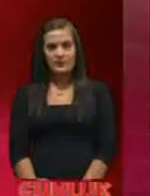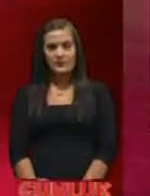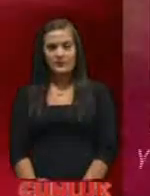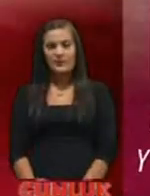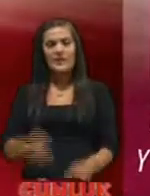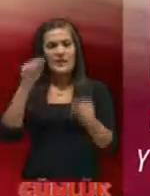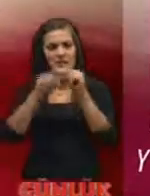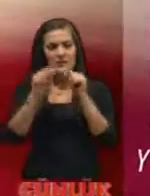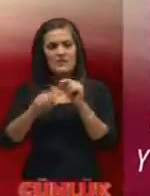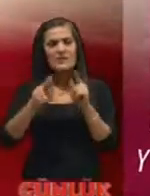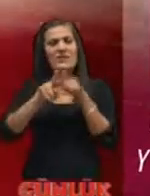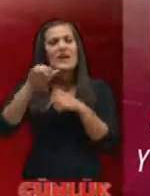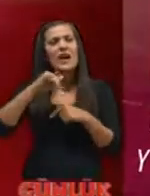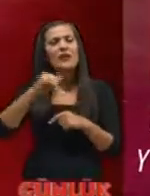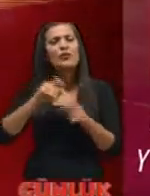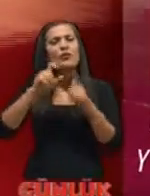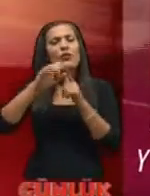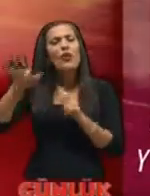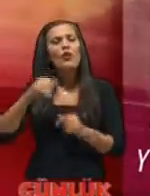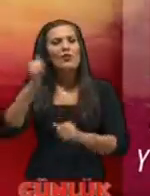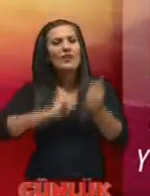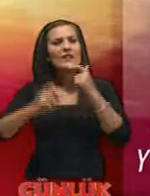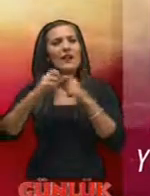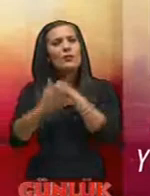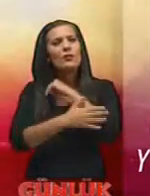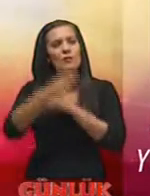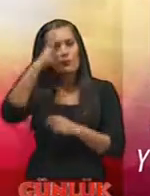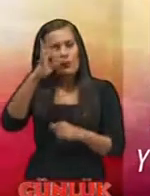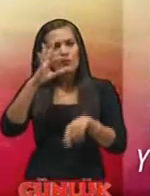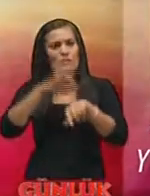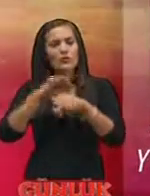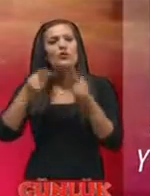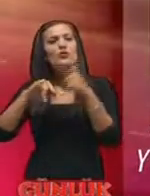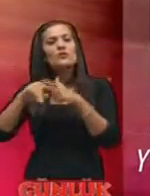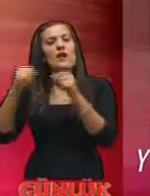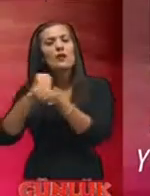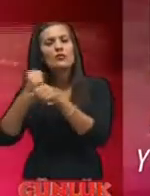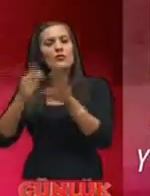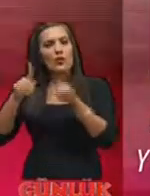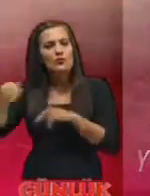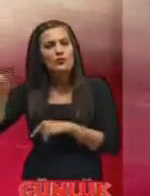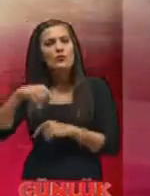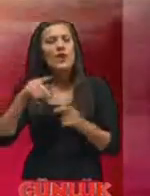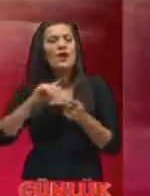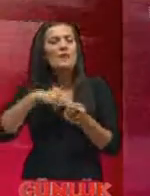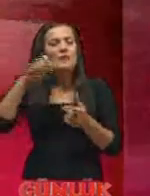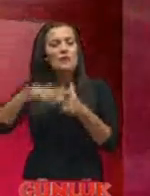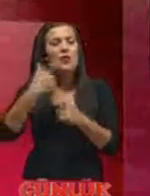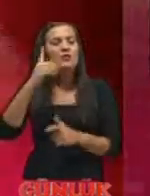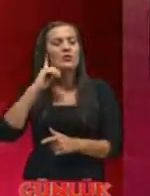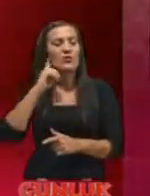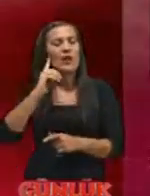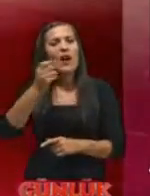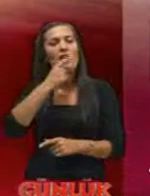Kıbrıs Yakın Doğu Üniversitesi Rektör Yardımcısı Prof. Dr. Hüseyin Gökçekuş'la Asrın Projesi, Ankara